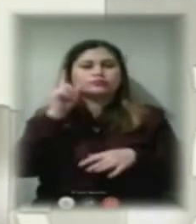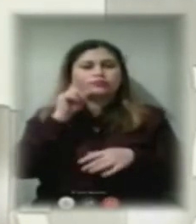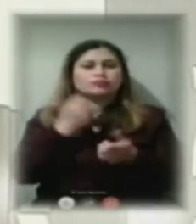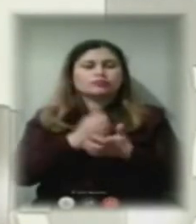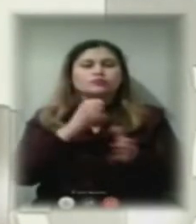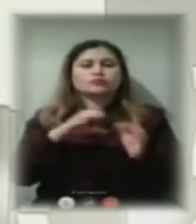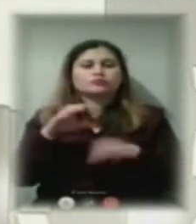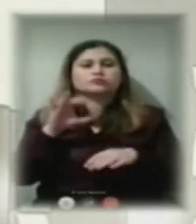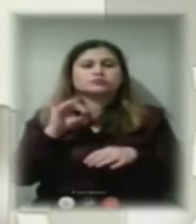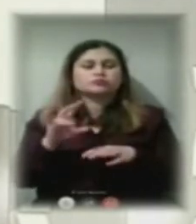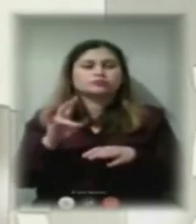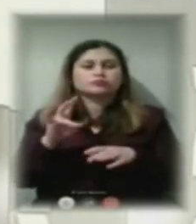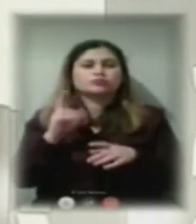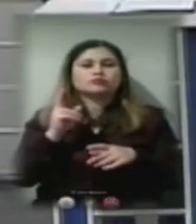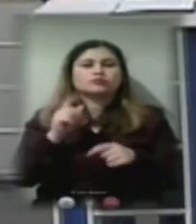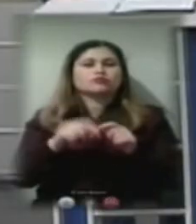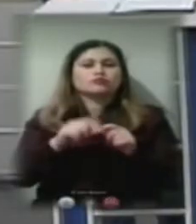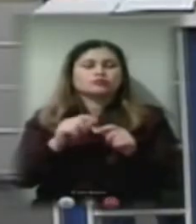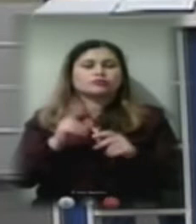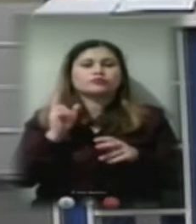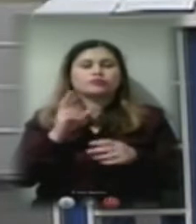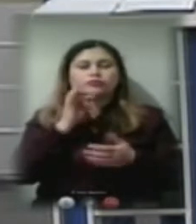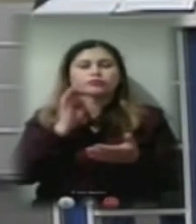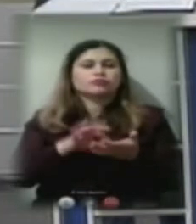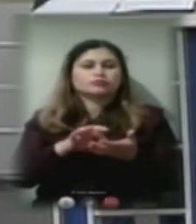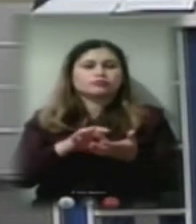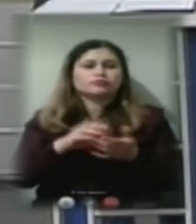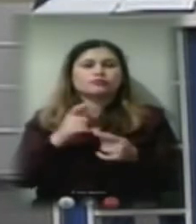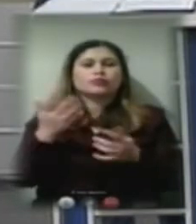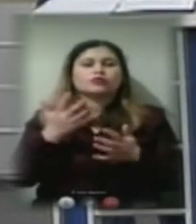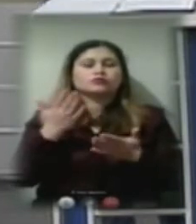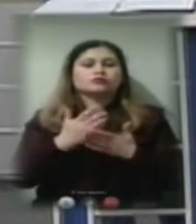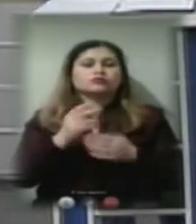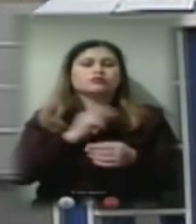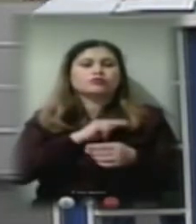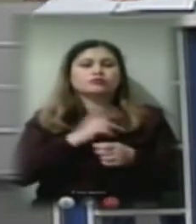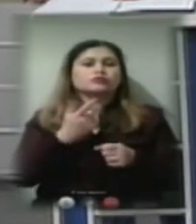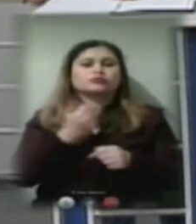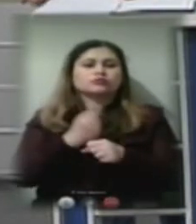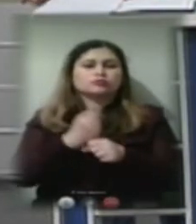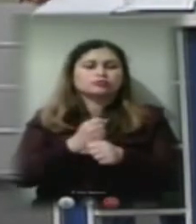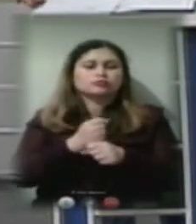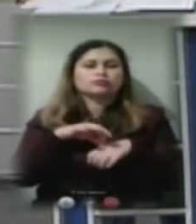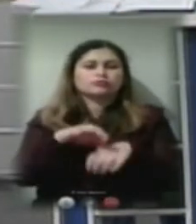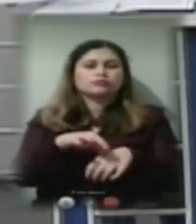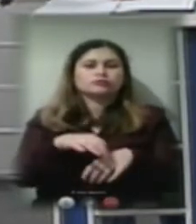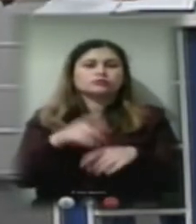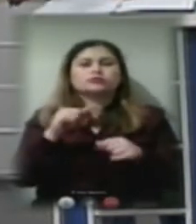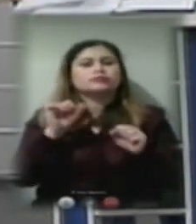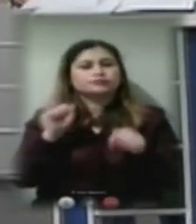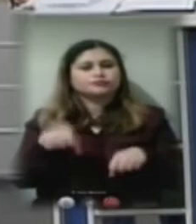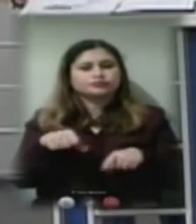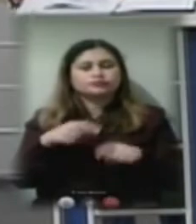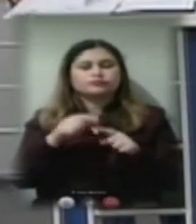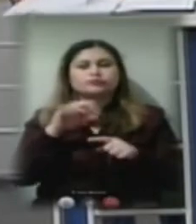сезону, хто це контролює, хто за це відповідає, які саме роботи проводяться, чи можливо цей перелік десь